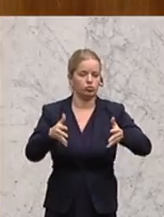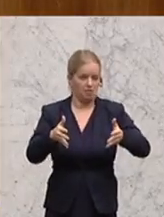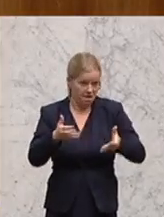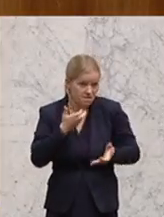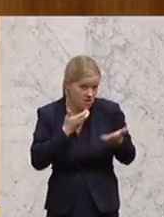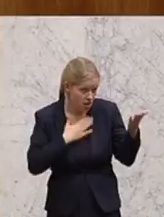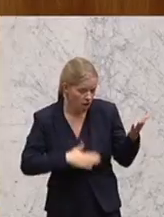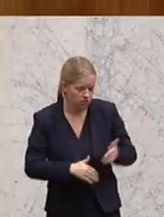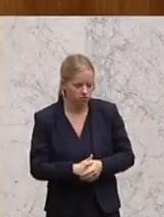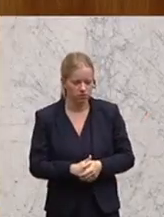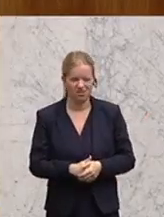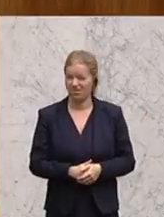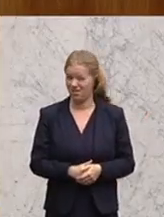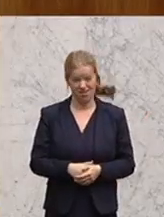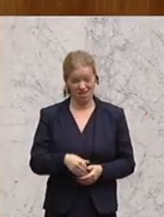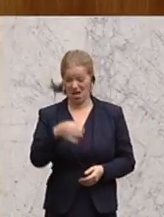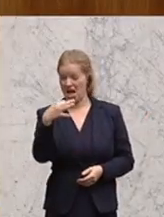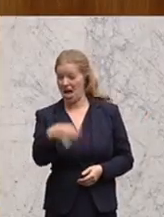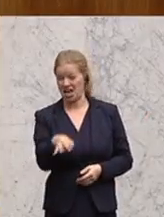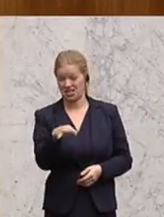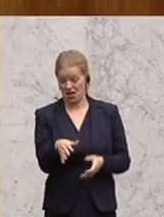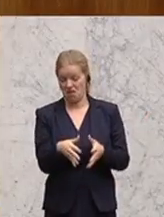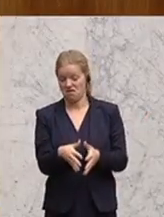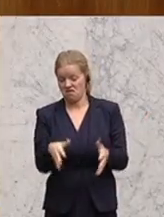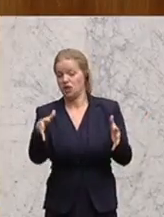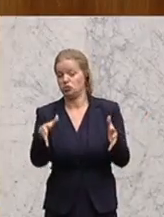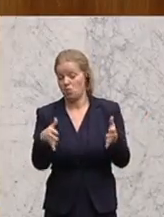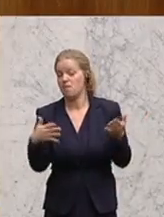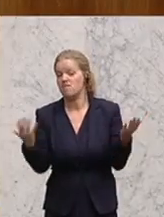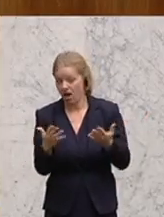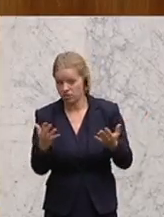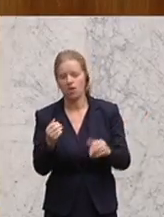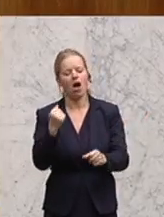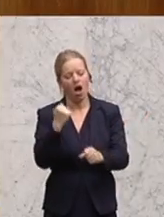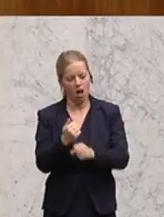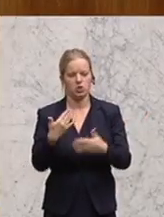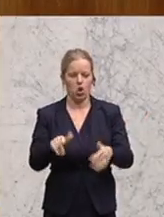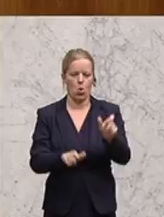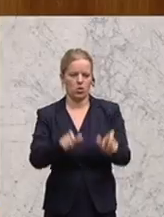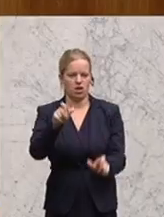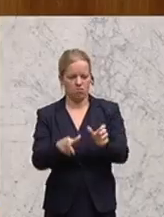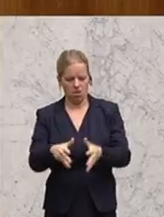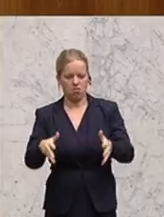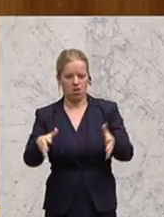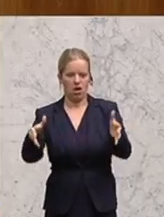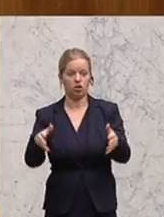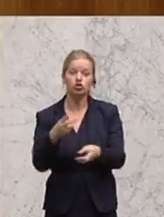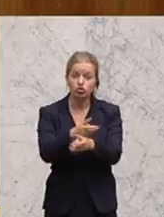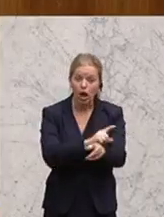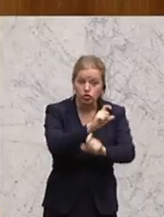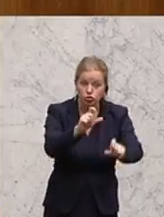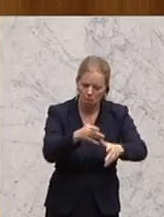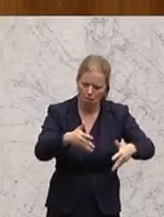Die einzigen Wachstumsbereiche, die ich erkennen kann, sind eine Zunahme der Arbeitslosigkeit, der Staatsschulden, der